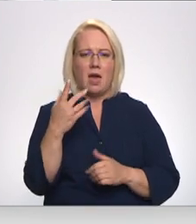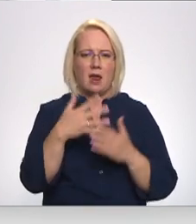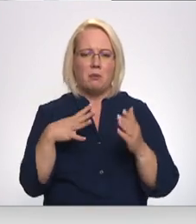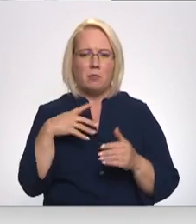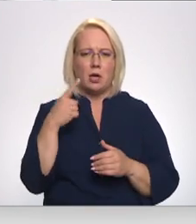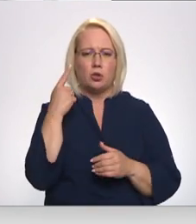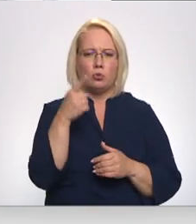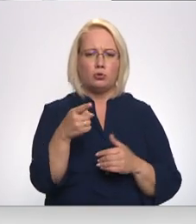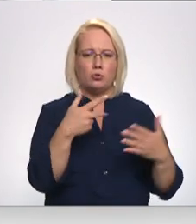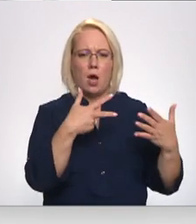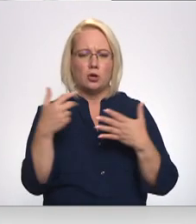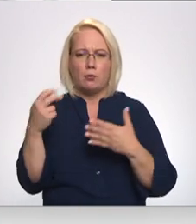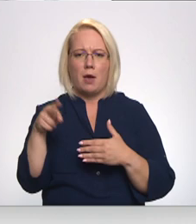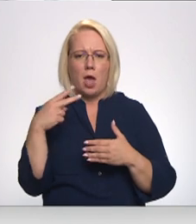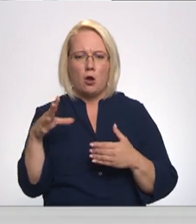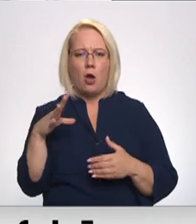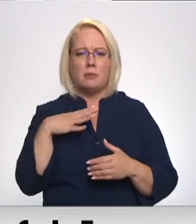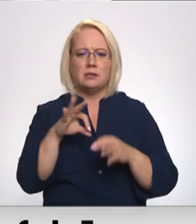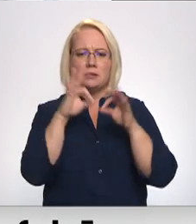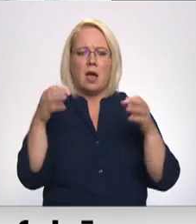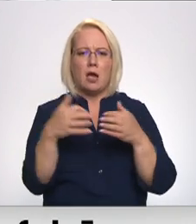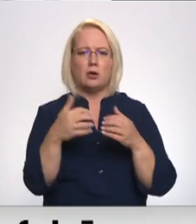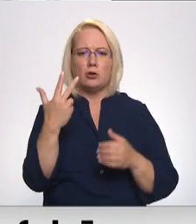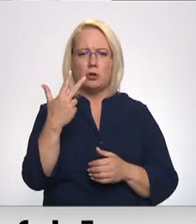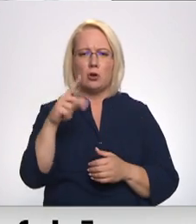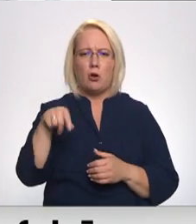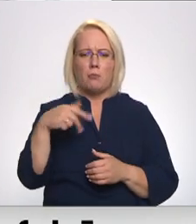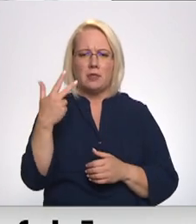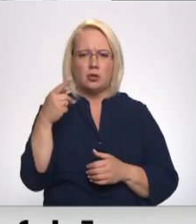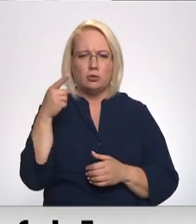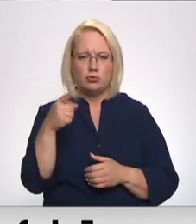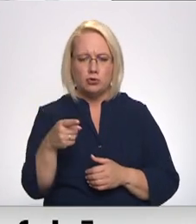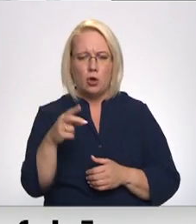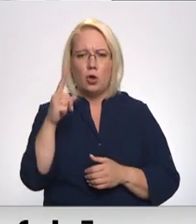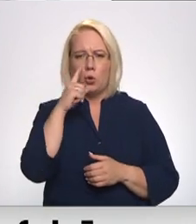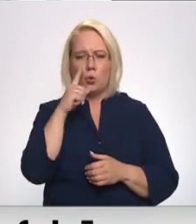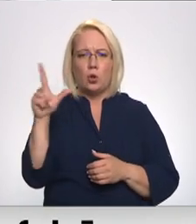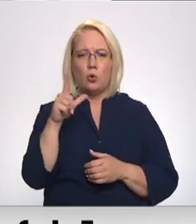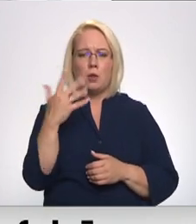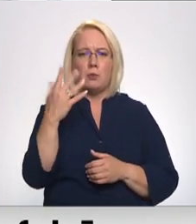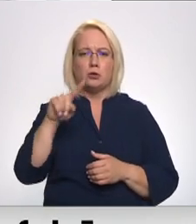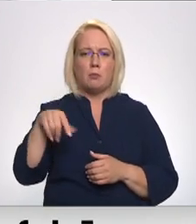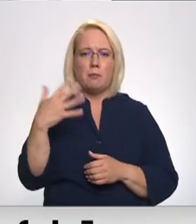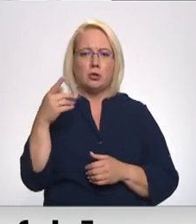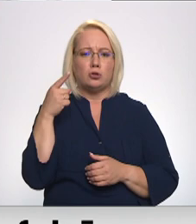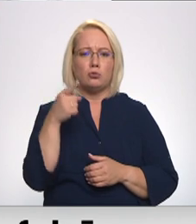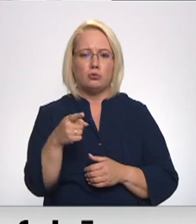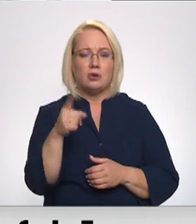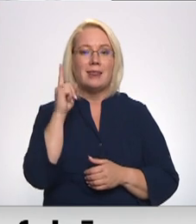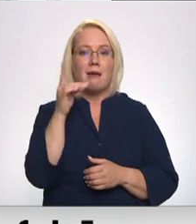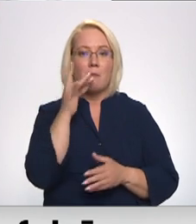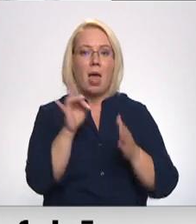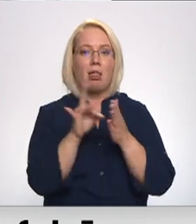eiro, tad sākās karš, viņš bija 33,5 tūkstoši, tad jūnijas, jūlijas, viņš bija 5,5 tūkstoši. Tas ir tikai par